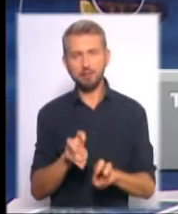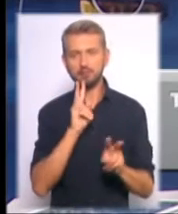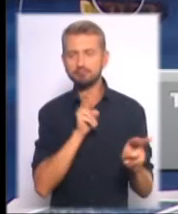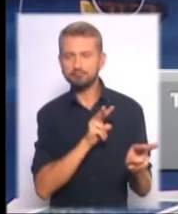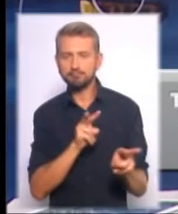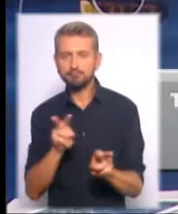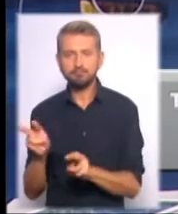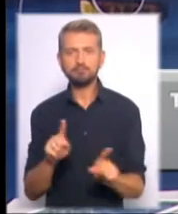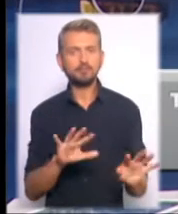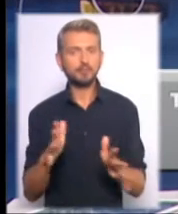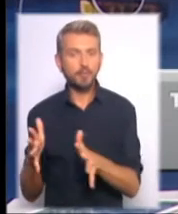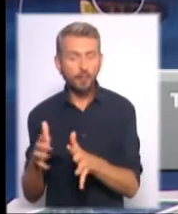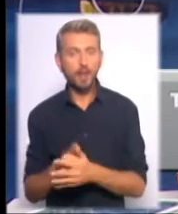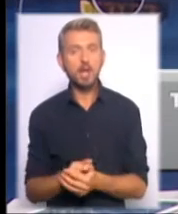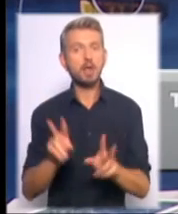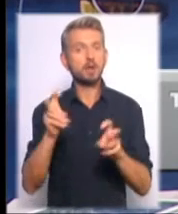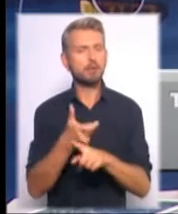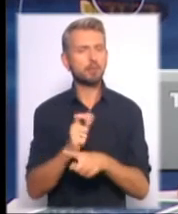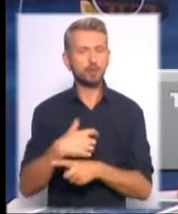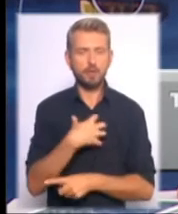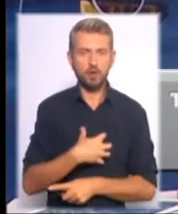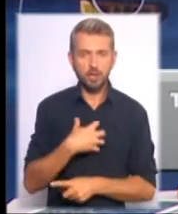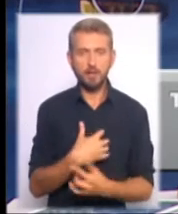як я завжди говорю. Теми піднімаємо надважливі.